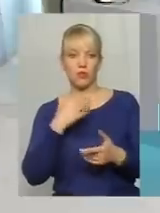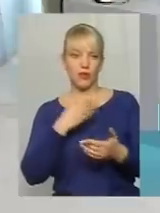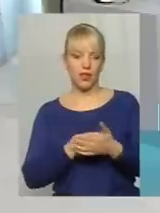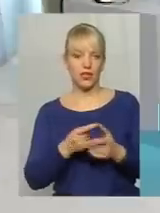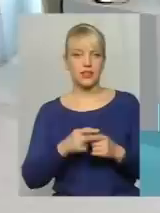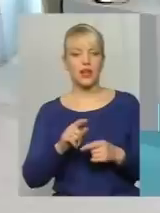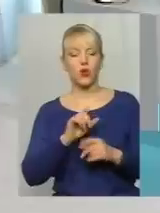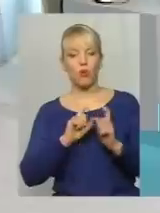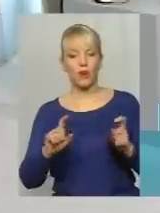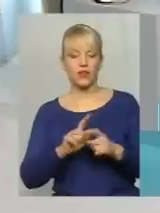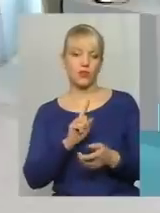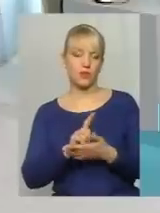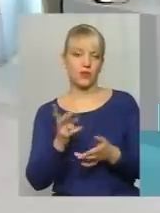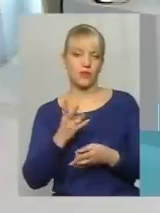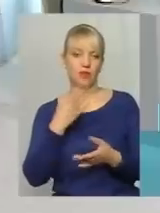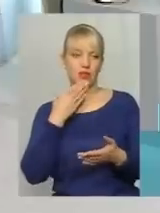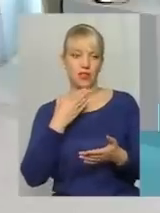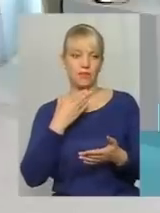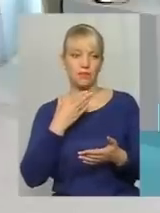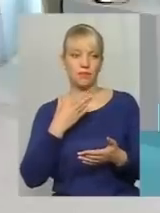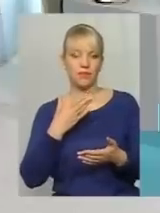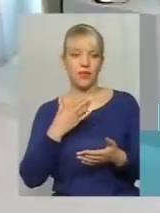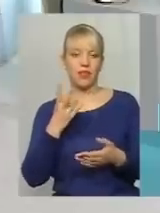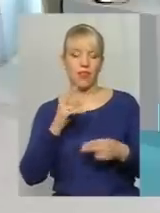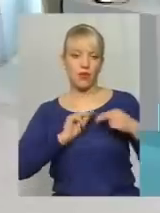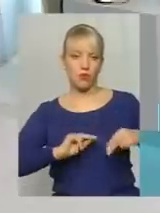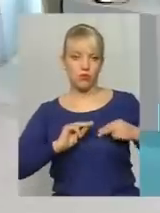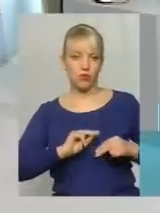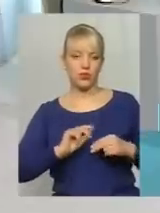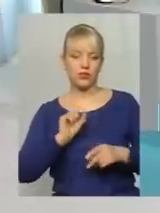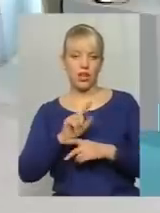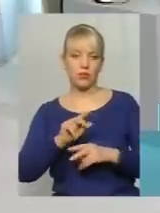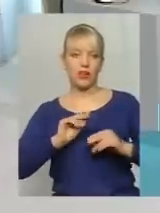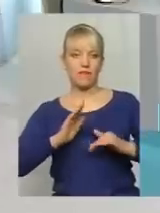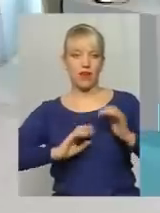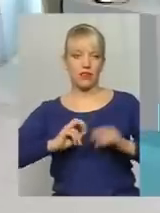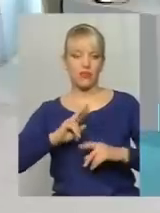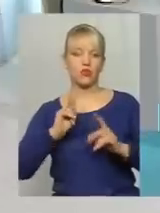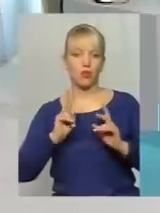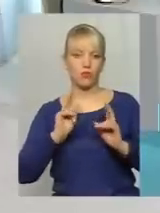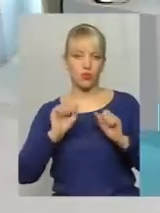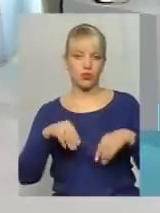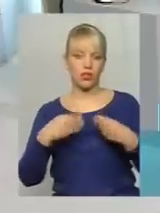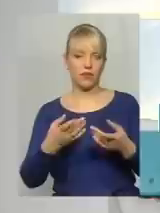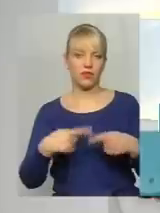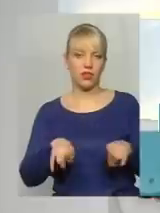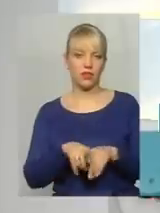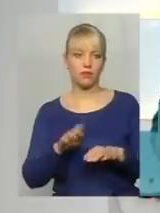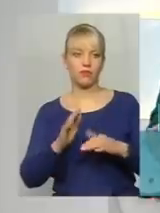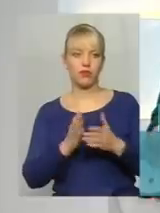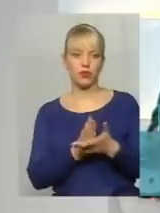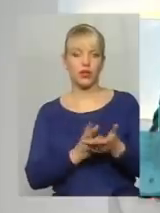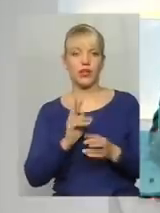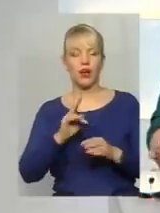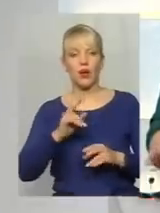Компанія має обов'язково мати на роботі найманих фахівців, які можуть надавати ті послуги. Як повідомила